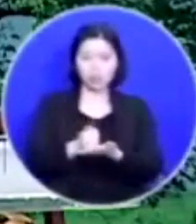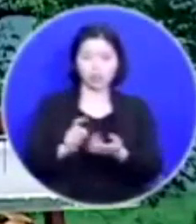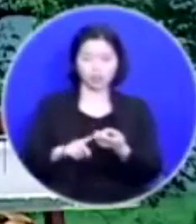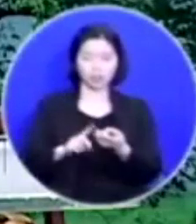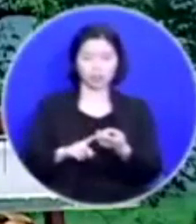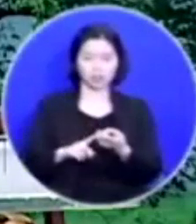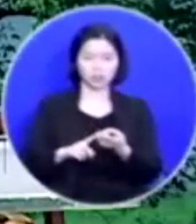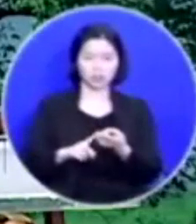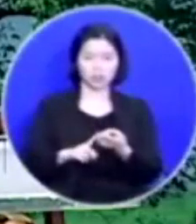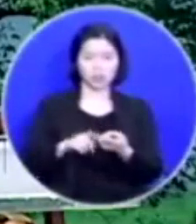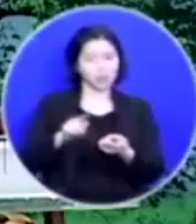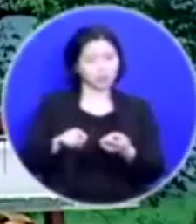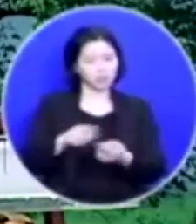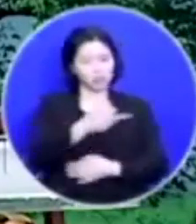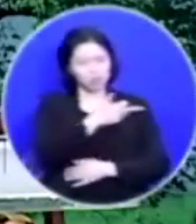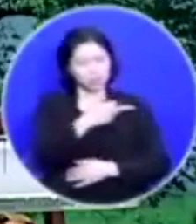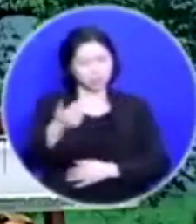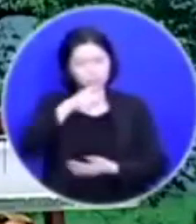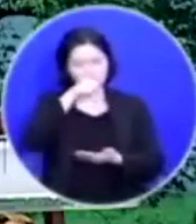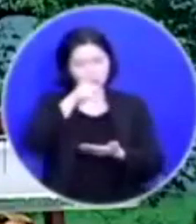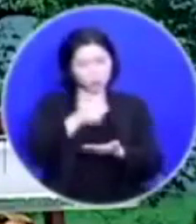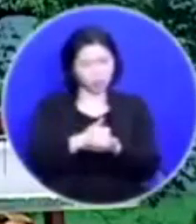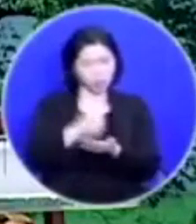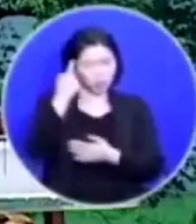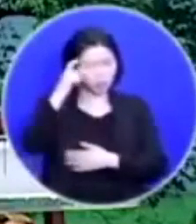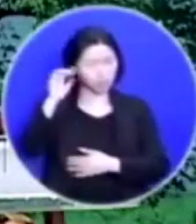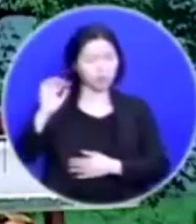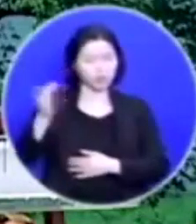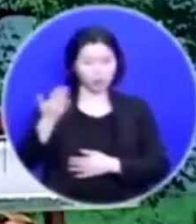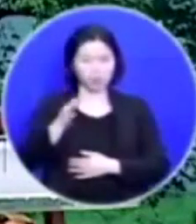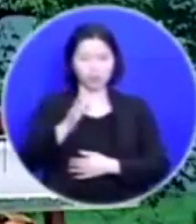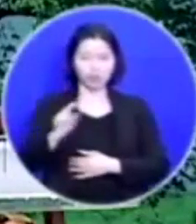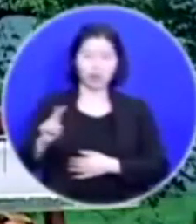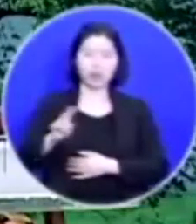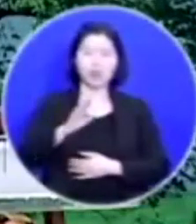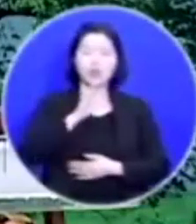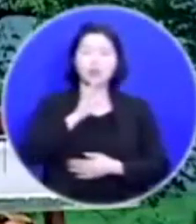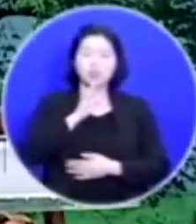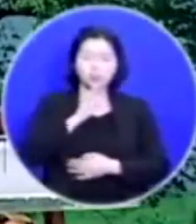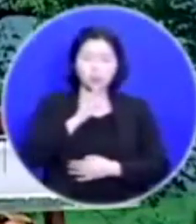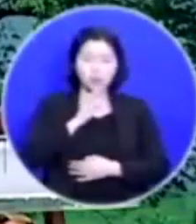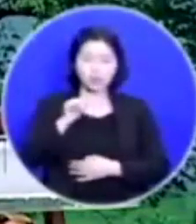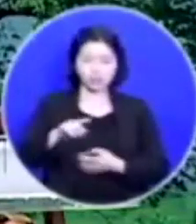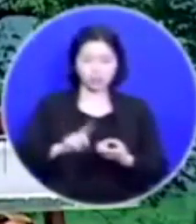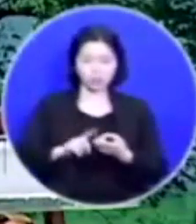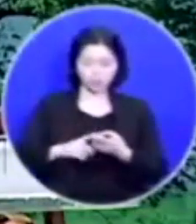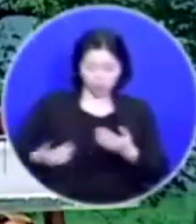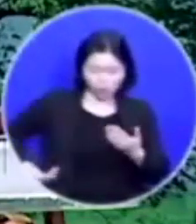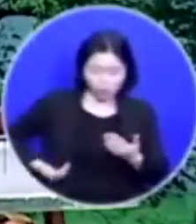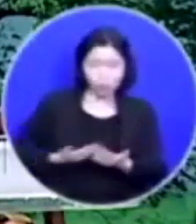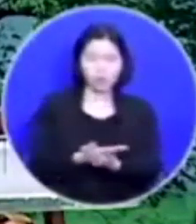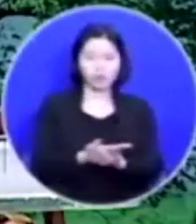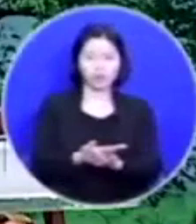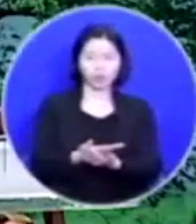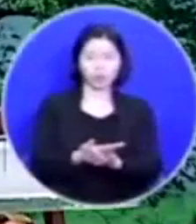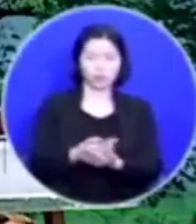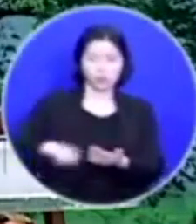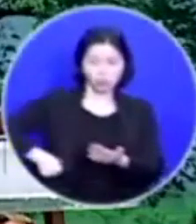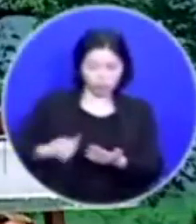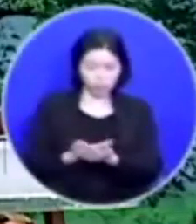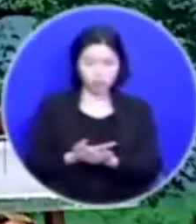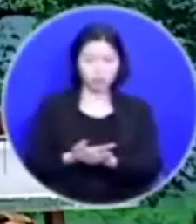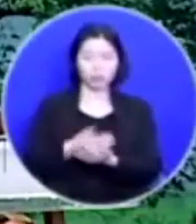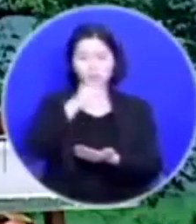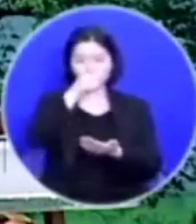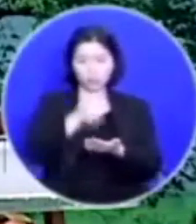그게 그렇게 죄라고 여겨져야 비로소 그로 인하여 회개하고 또 그 죄를 짓지 않을